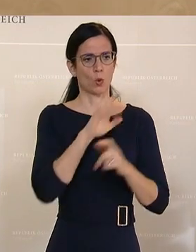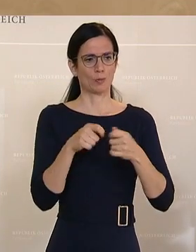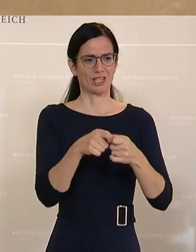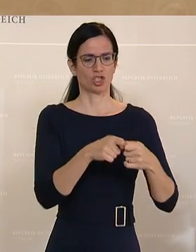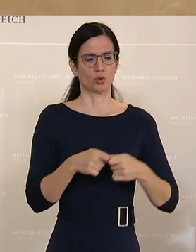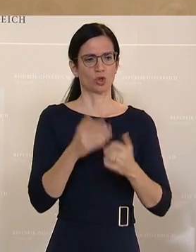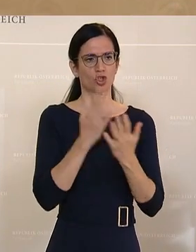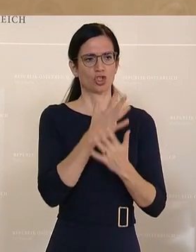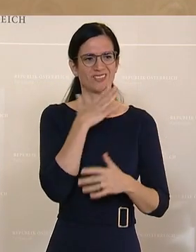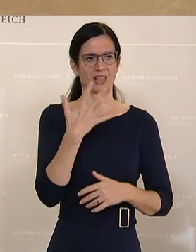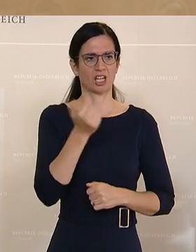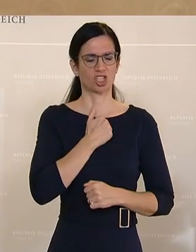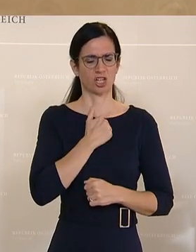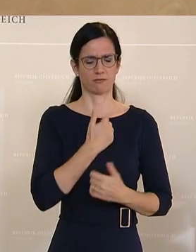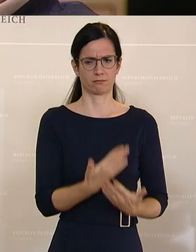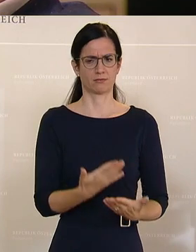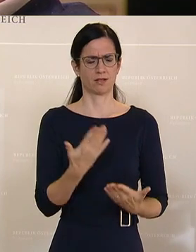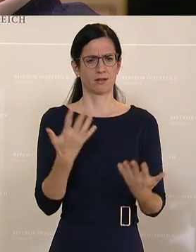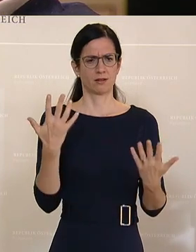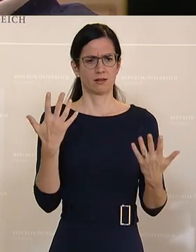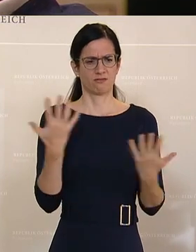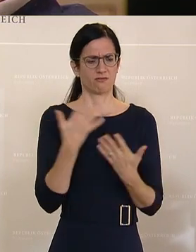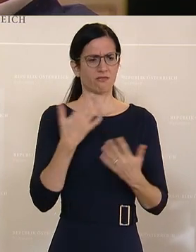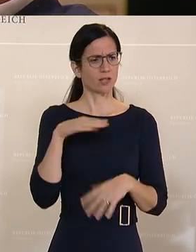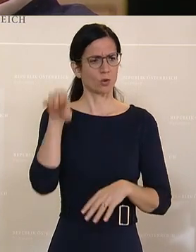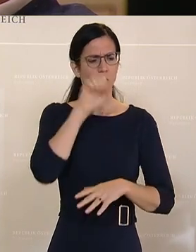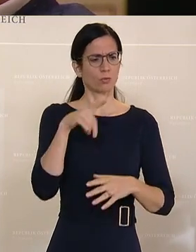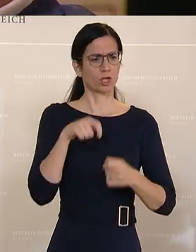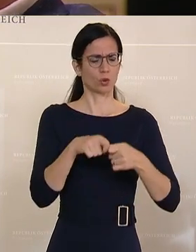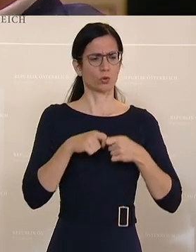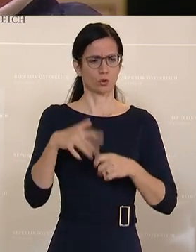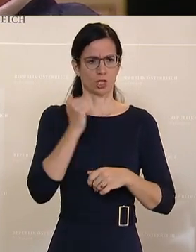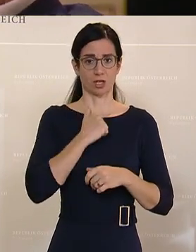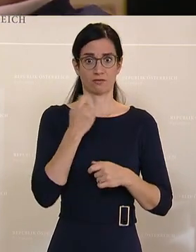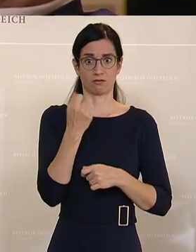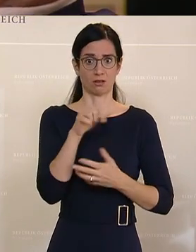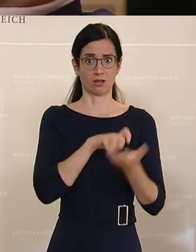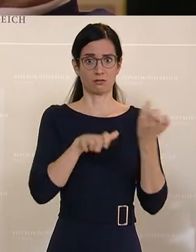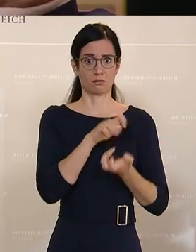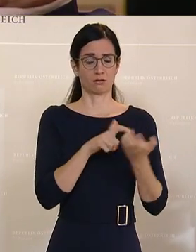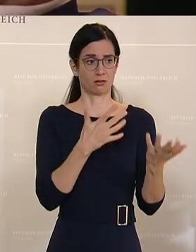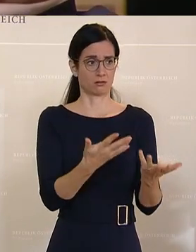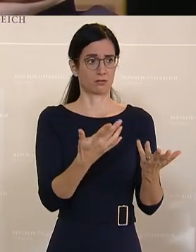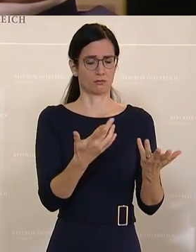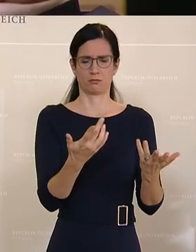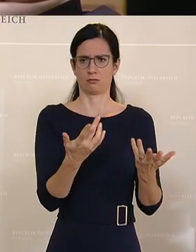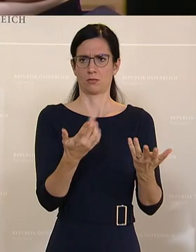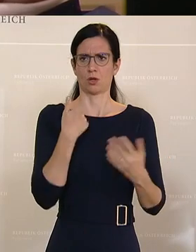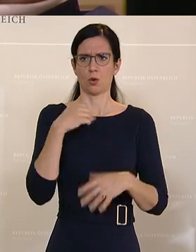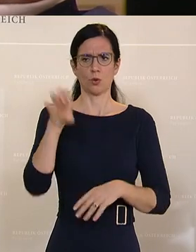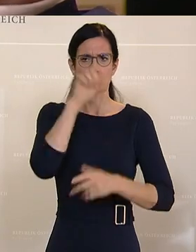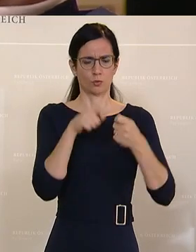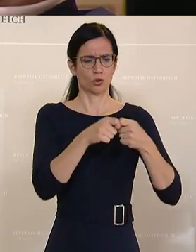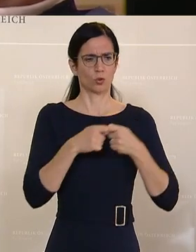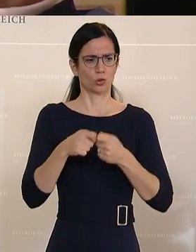geschafft hat. Frau Bundesministerin, was hat die Europäische Union denn so geschafft? Die Finanzkrise, wo man die Europäische Union zu einer